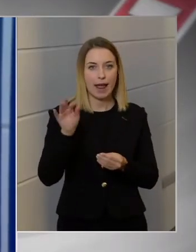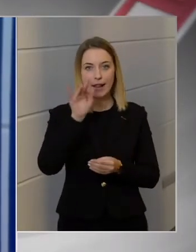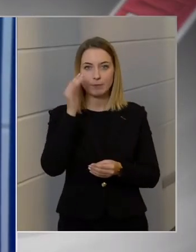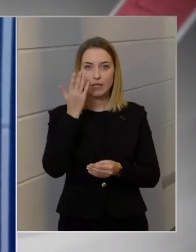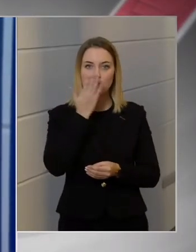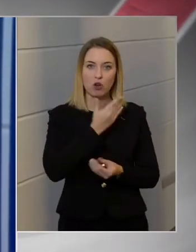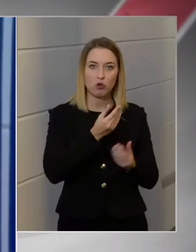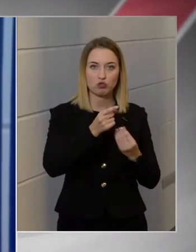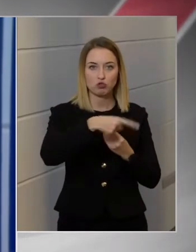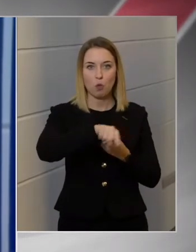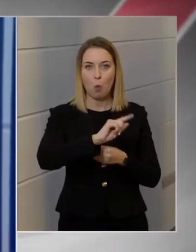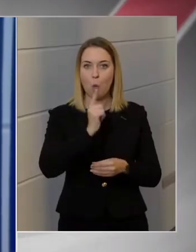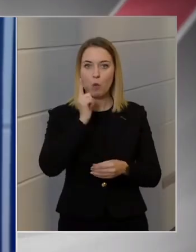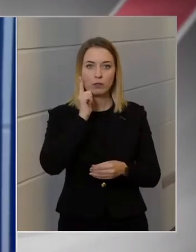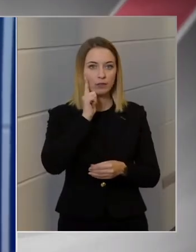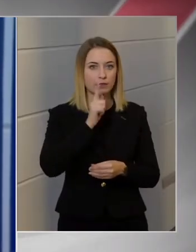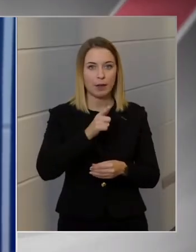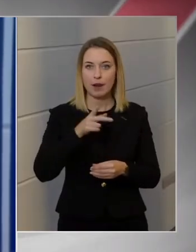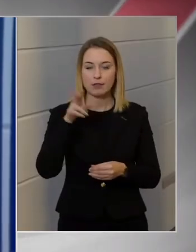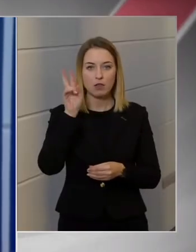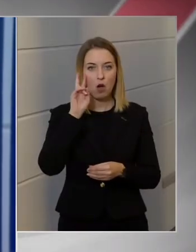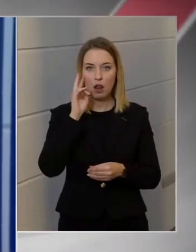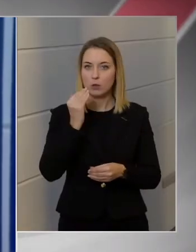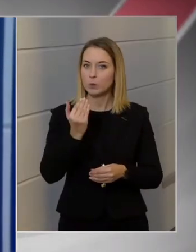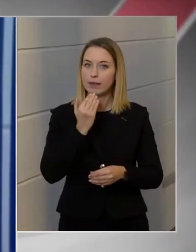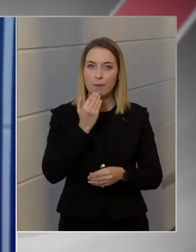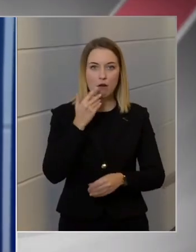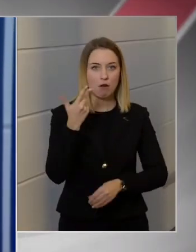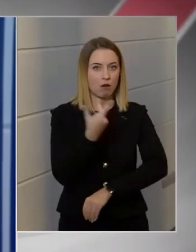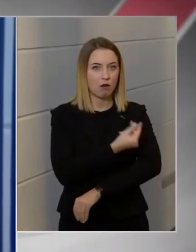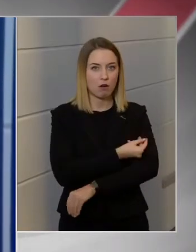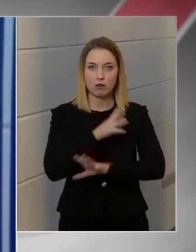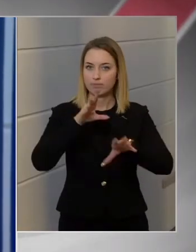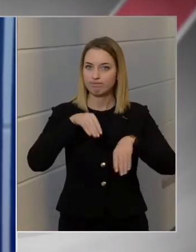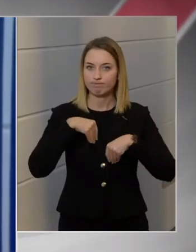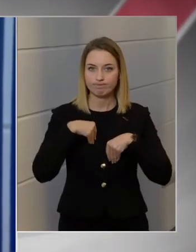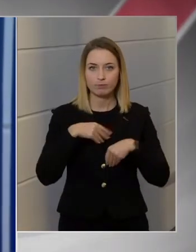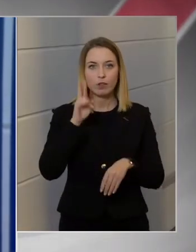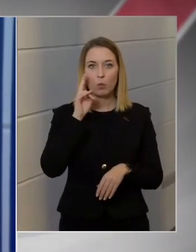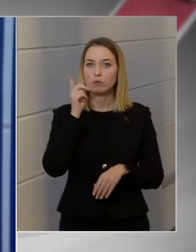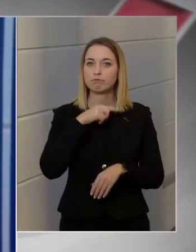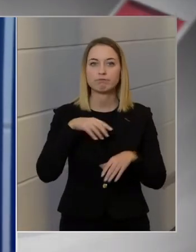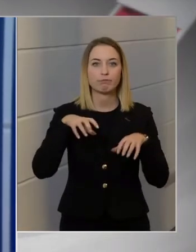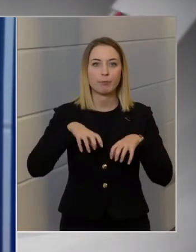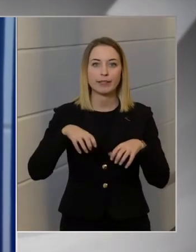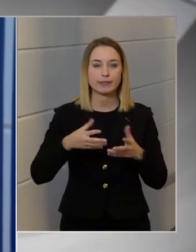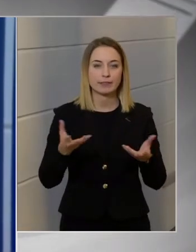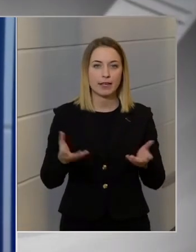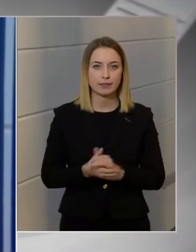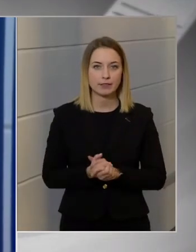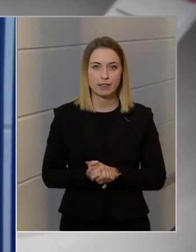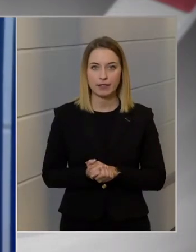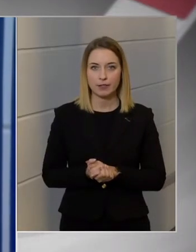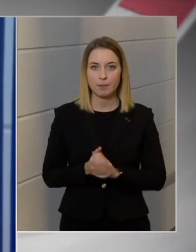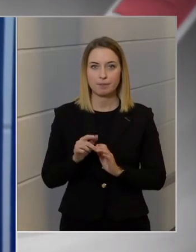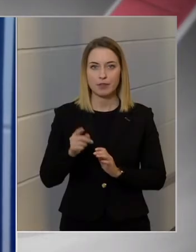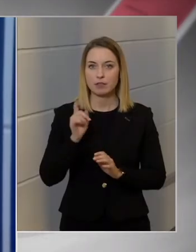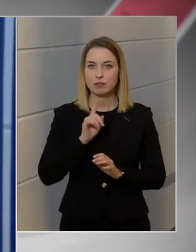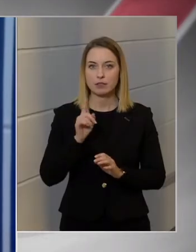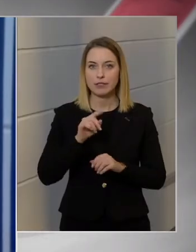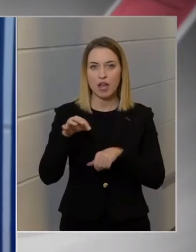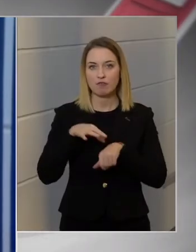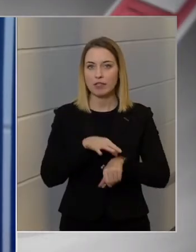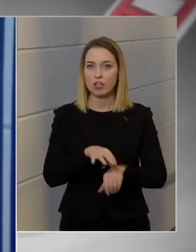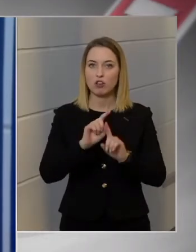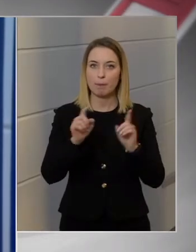sokan nem lesznek hajlandóak ennek ellenére sem beoltatni magukat, akkor mit tesznek, hogy ez ne vezessen